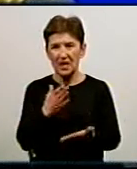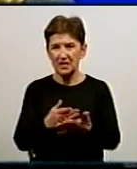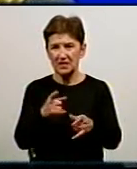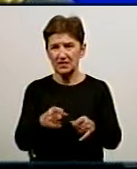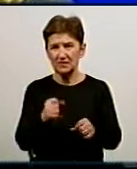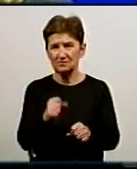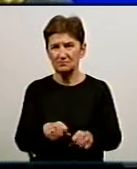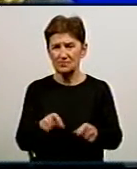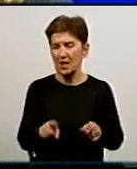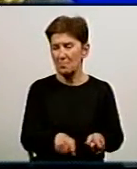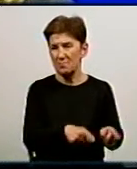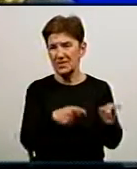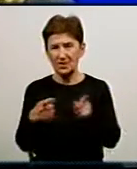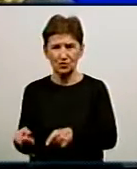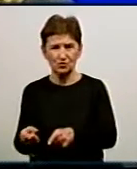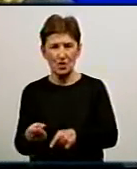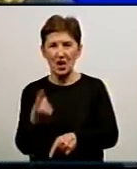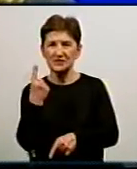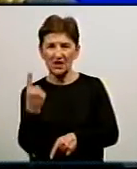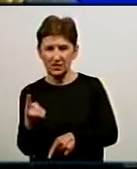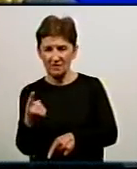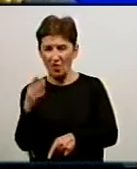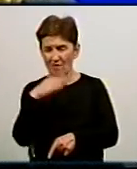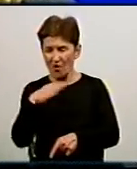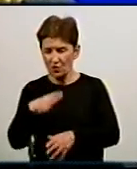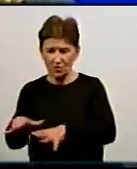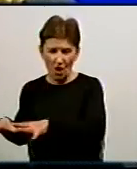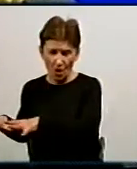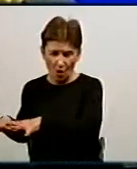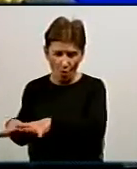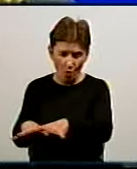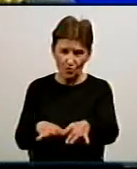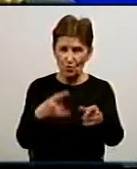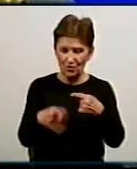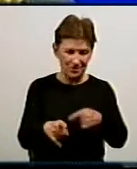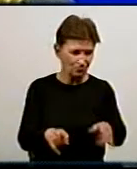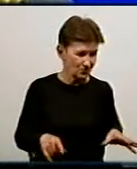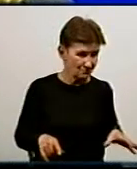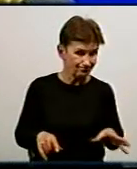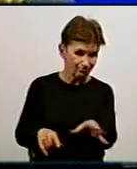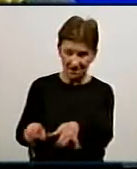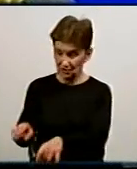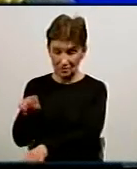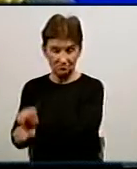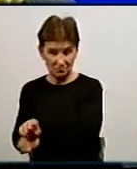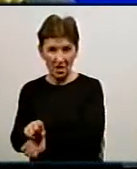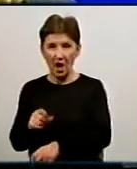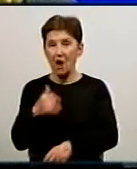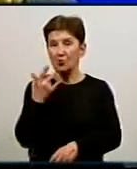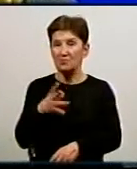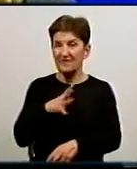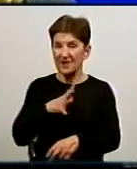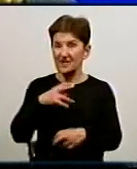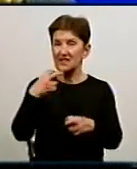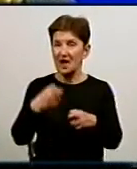воду, переключитися з одного водогону на інший водогін. Але, на жаль, тут, коли стається аварія на цьому водогоні, дійсно,